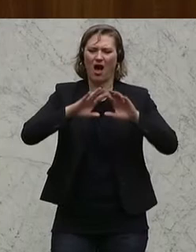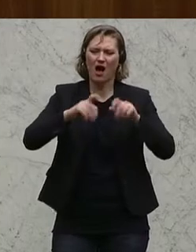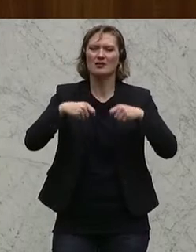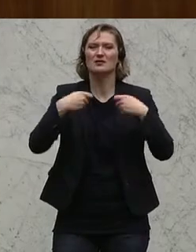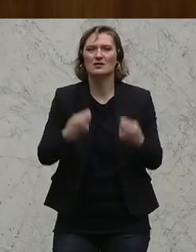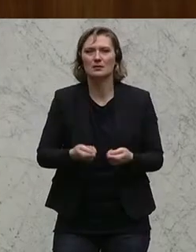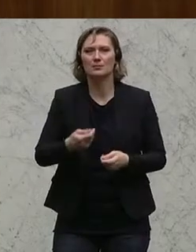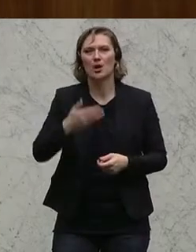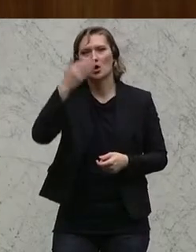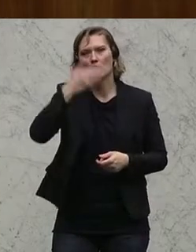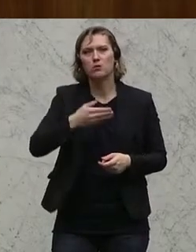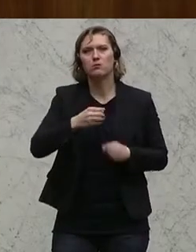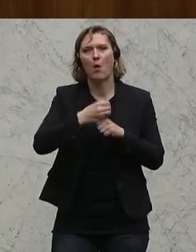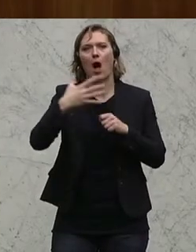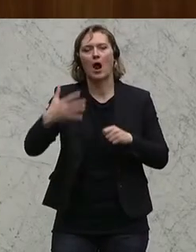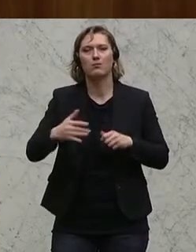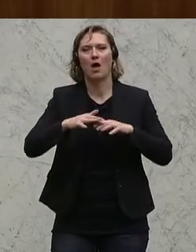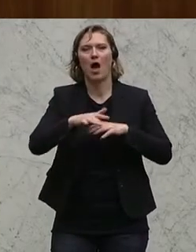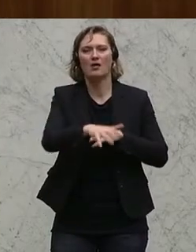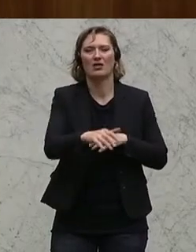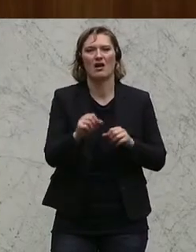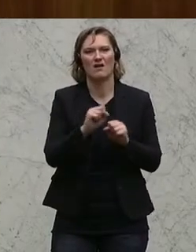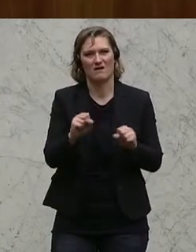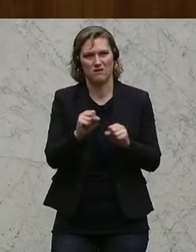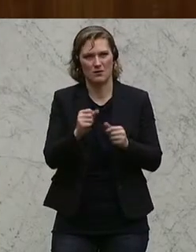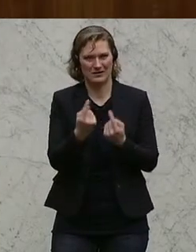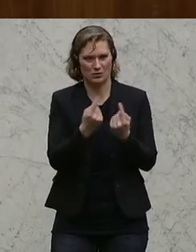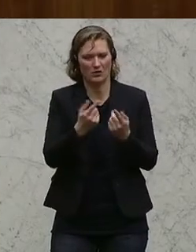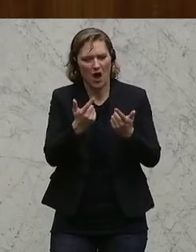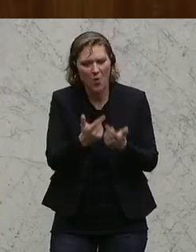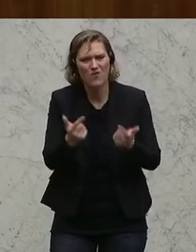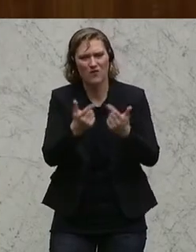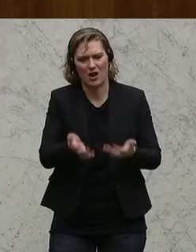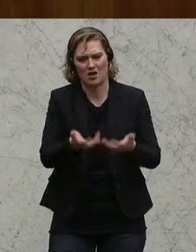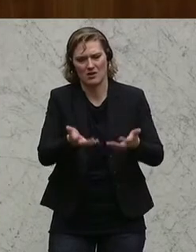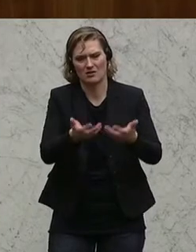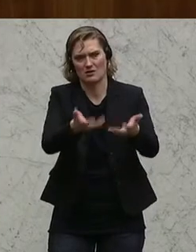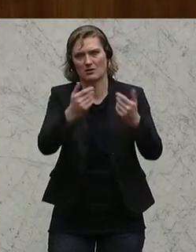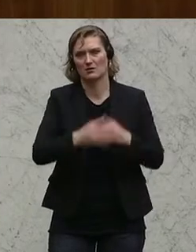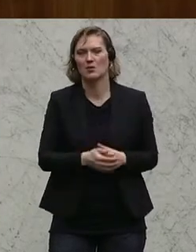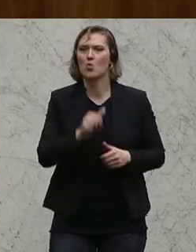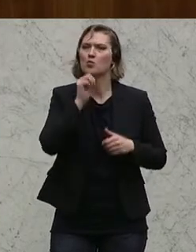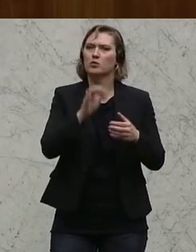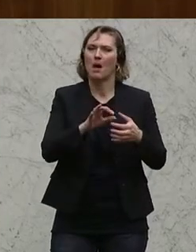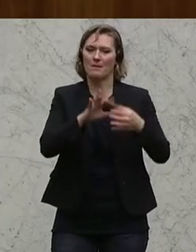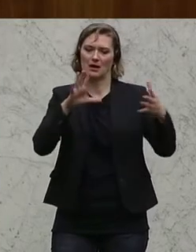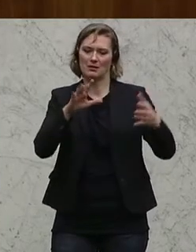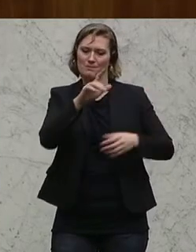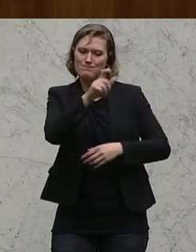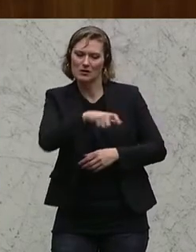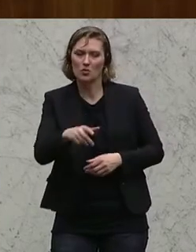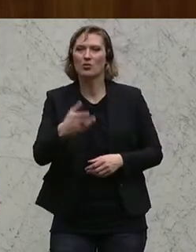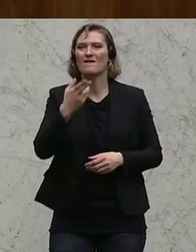-Alpe-Adria-Affäre, dass wir das aufklären. Und unabhängig der Personen und Institutionen